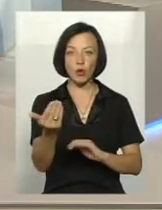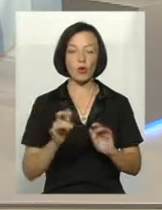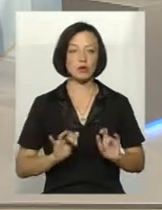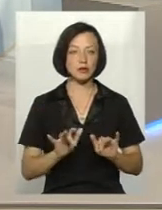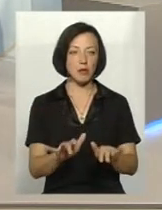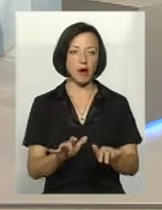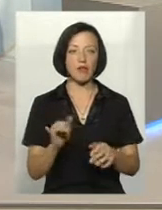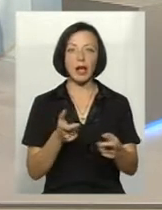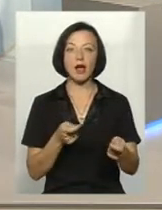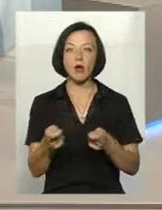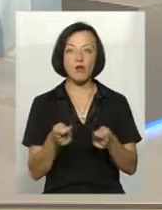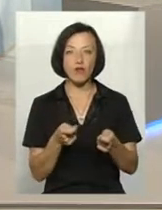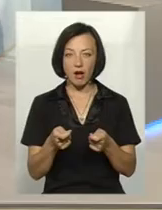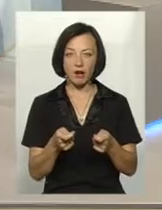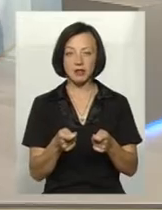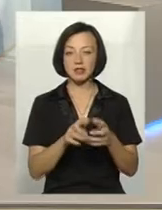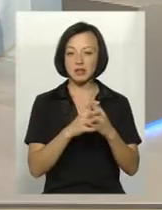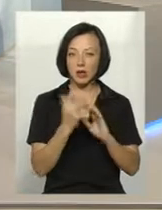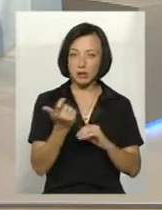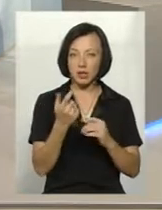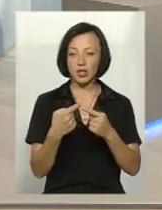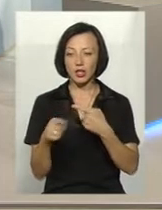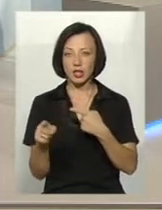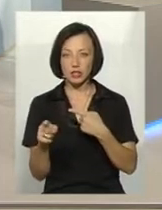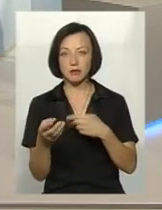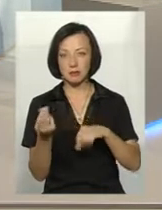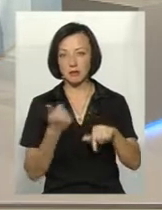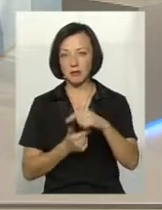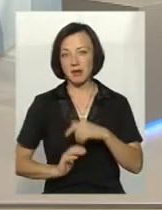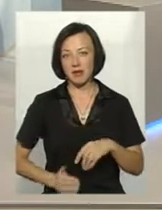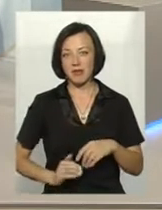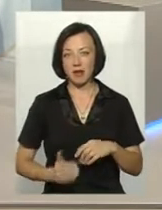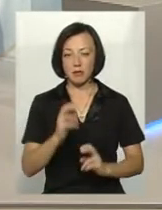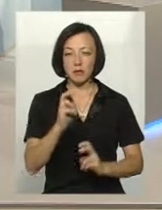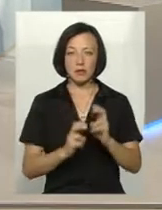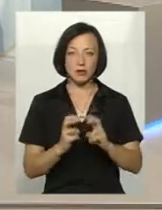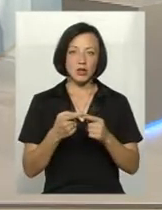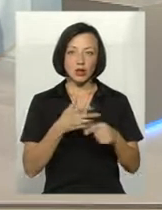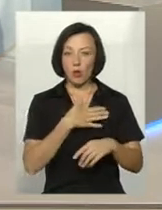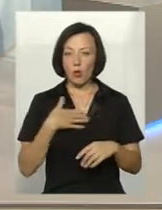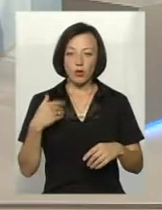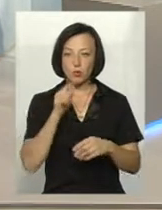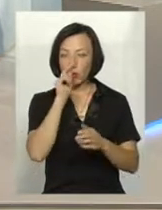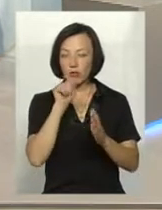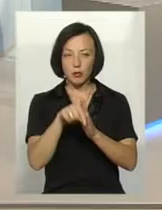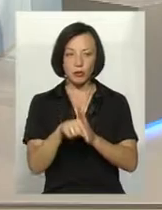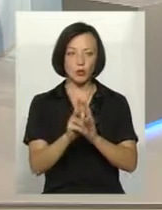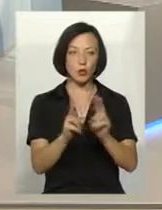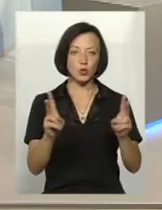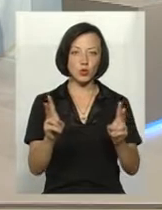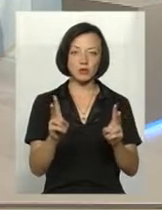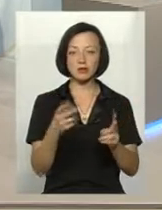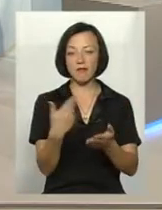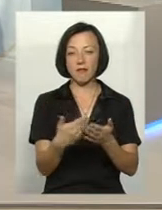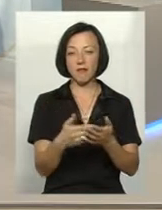керували, і сільське господарство, так і інше, приватній промисловій. Так само не хоче, щоб хтось вказував,